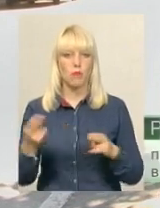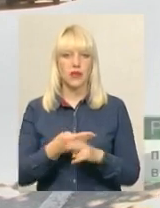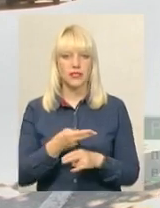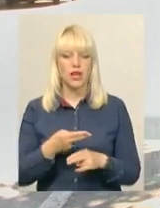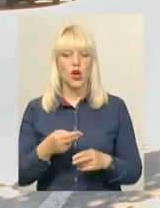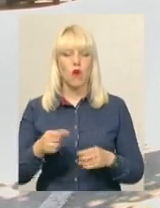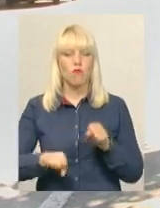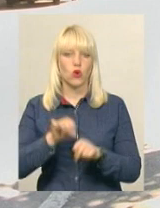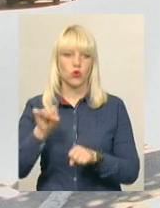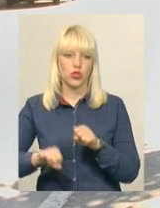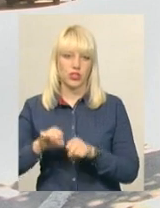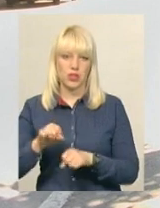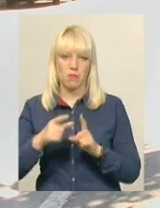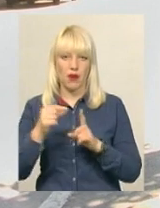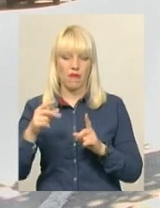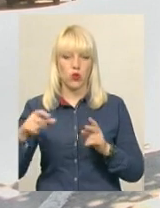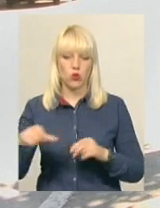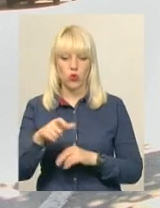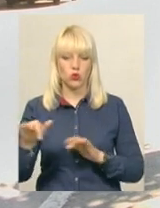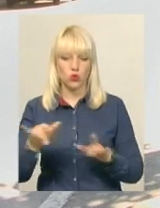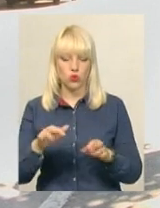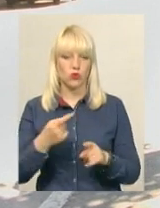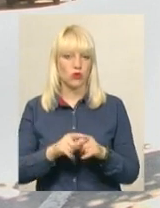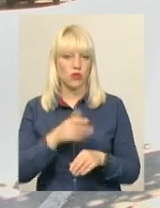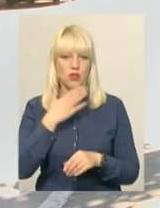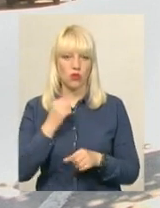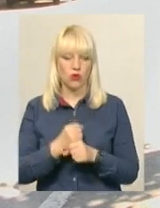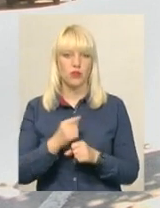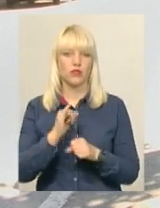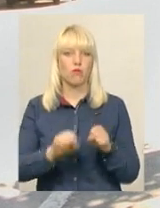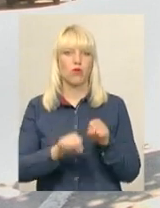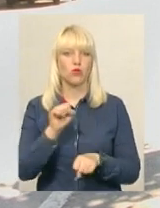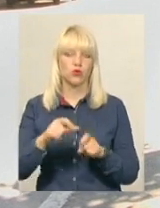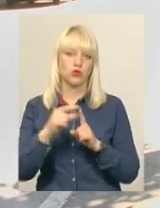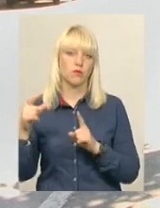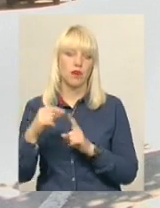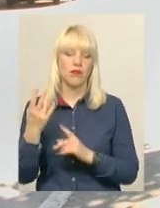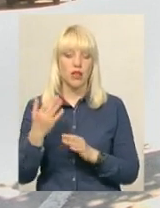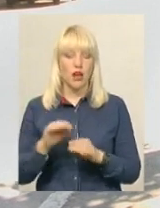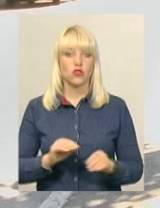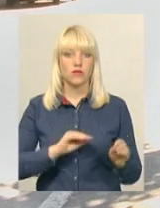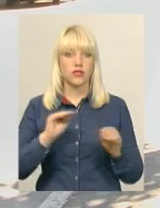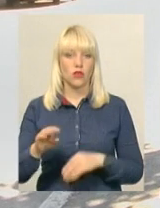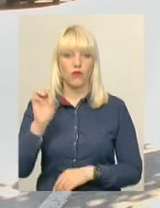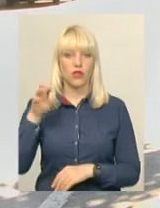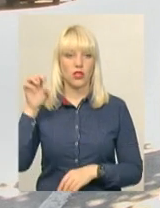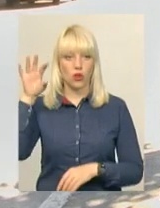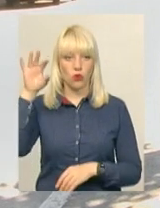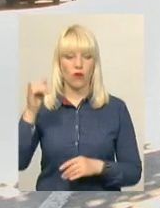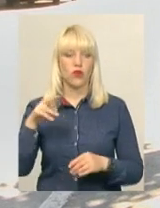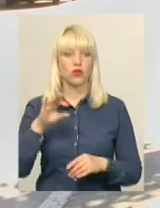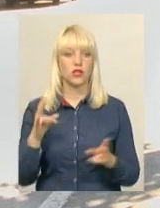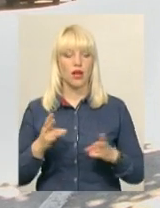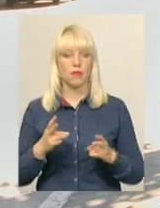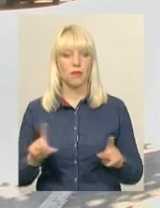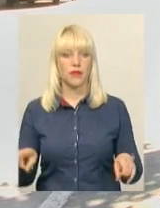цього не роблять і досить час допускають саме порушення правил дорожнього руху. Якщо там встановлювати світлофор регульований, то потрібно вже тоді піднімати